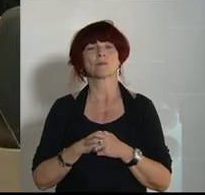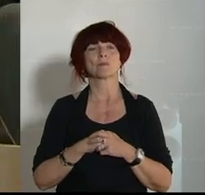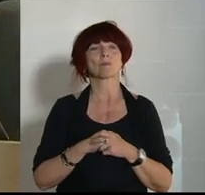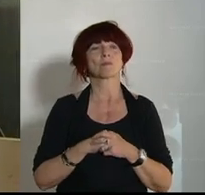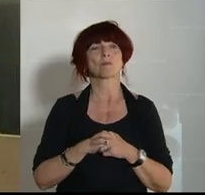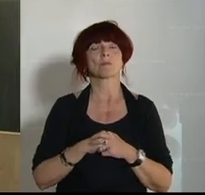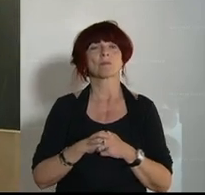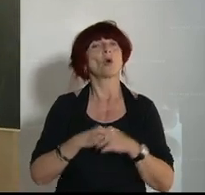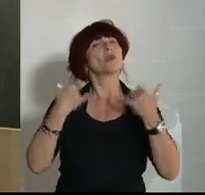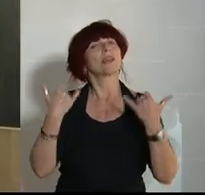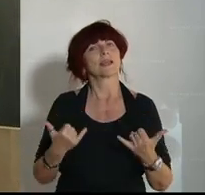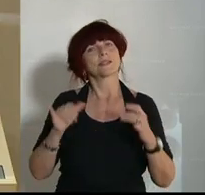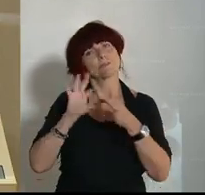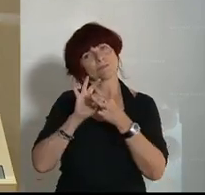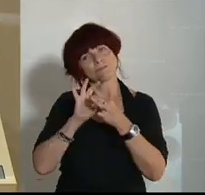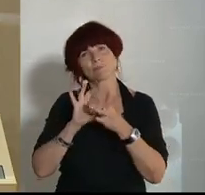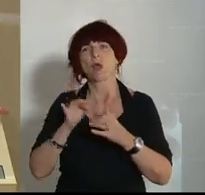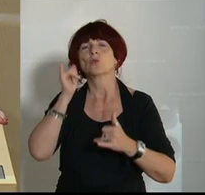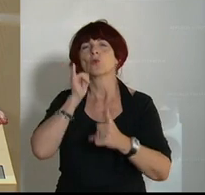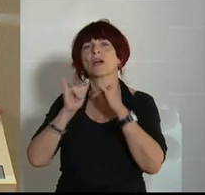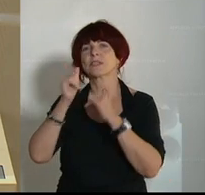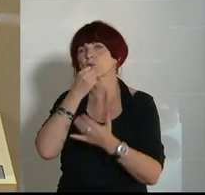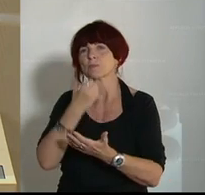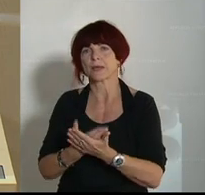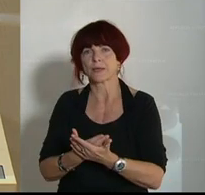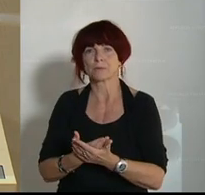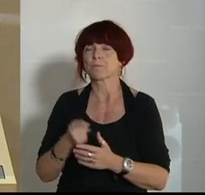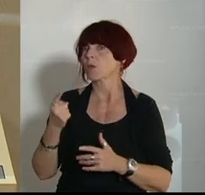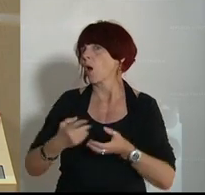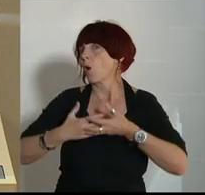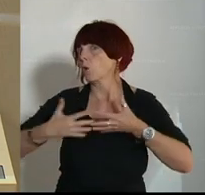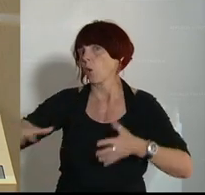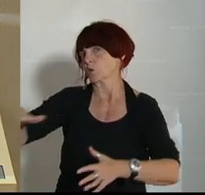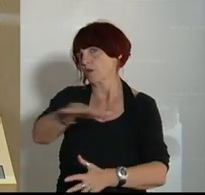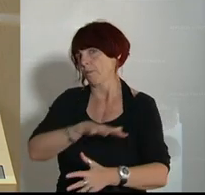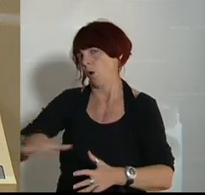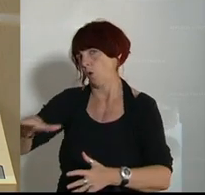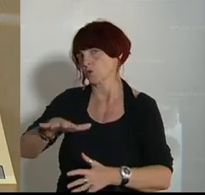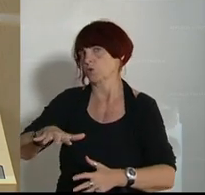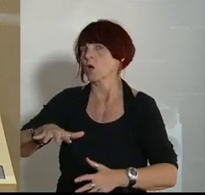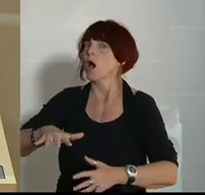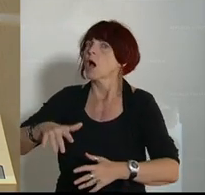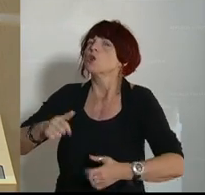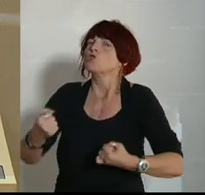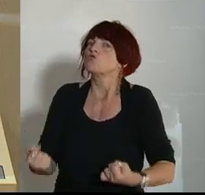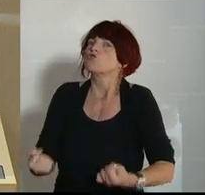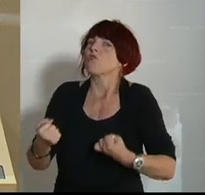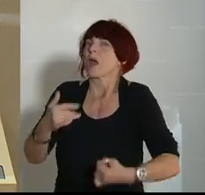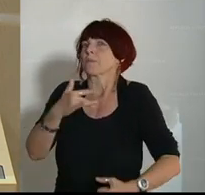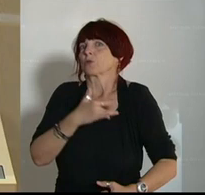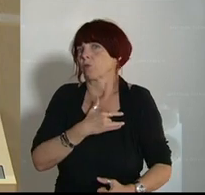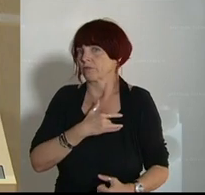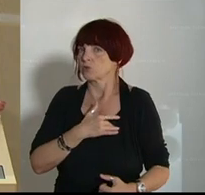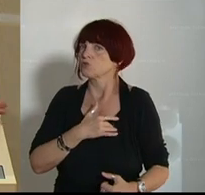Ja, zum Tourismusbericht. Ja, eine riesige Branche wurde hart getroffen und findet sehr, sehr schwer zurück in die